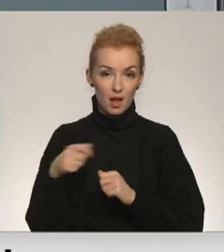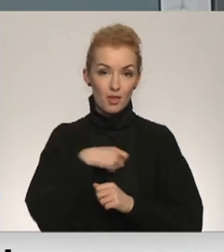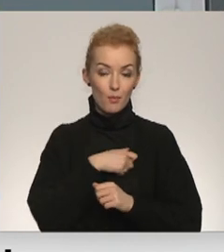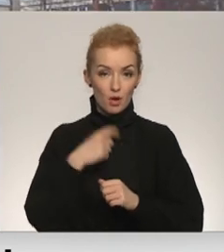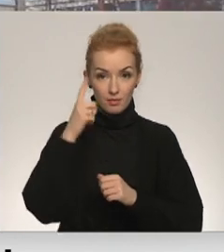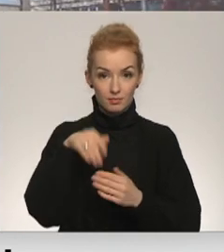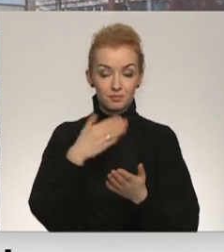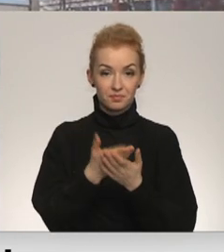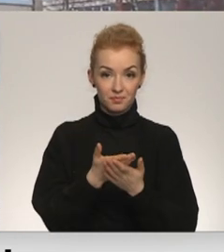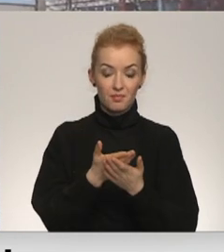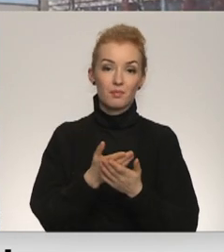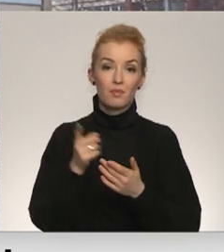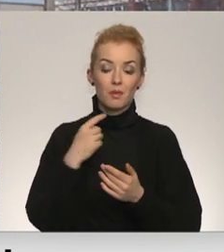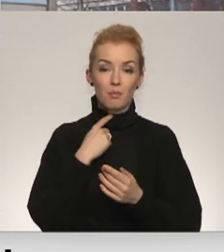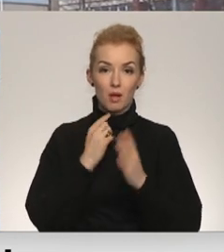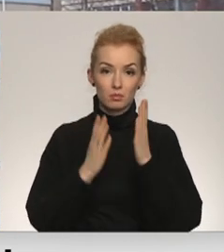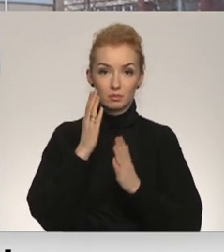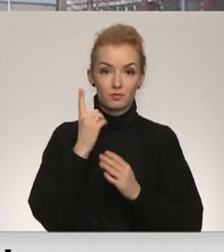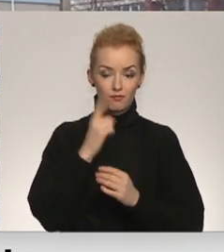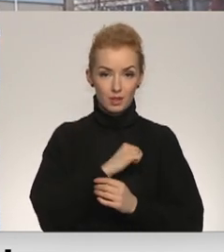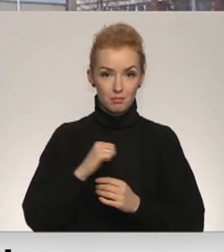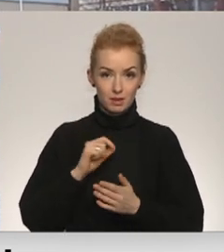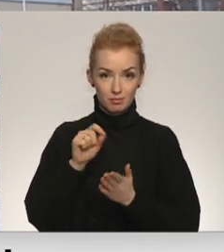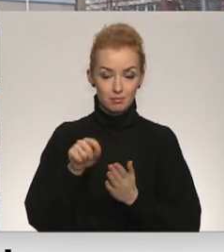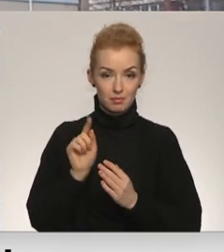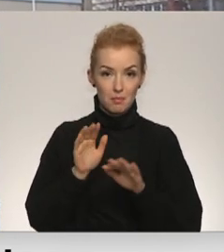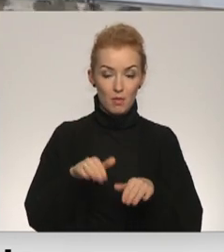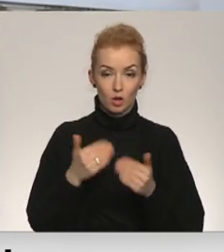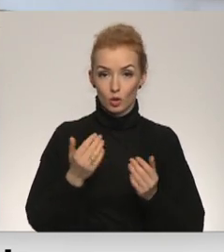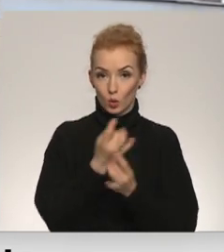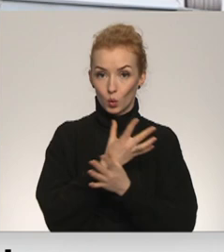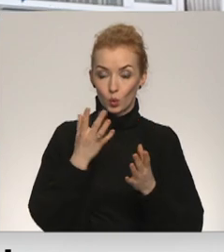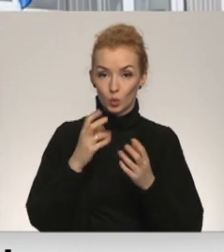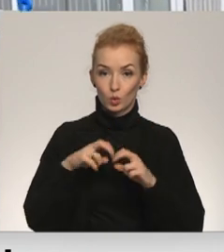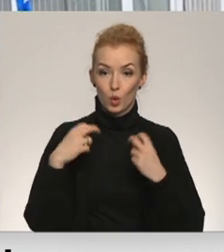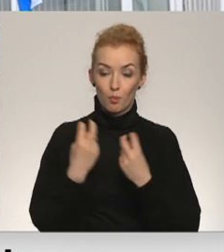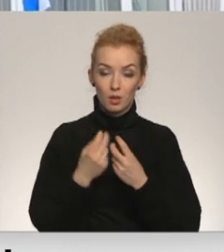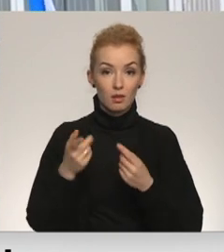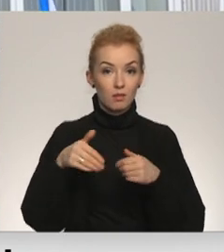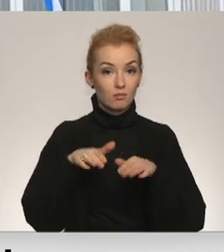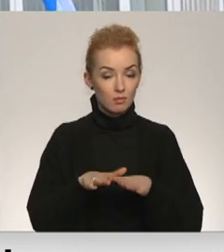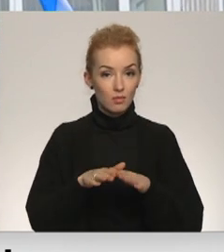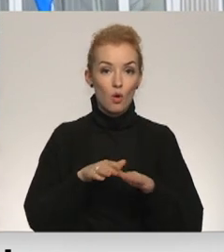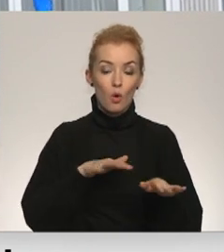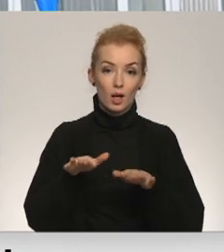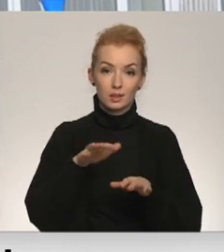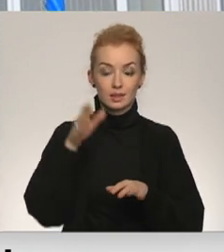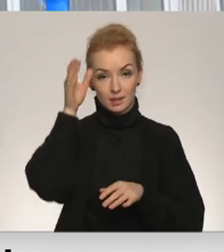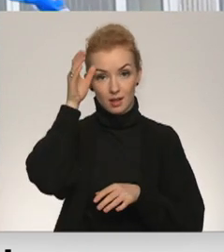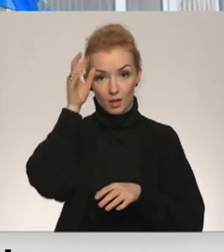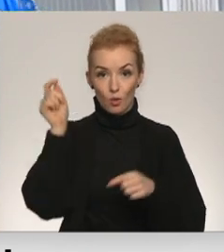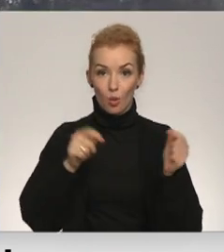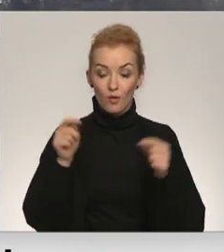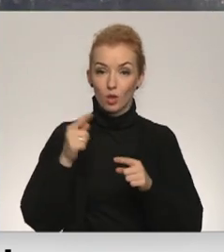vārdas vītrujumu domes deputāti balsojumu atbalstīja vien viņš pats. Šondēt Kultūras komiteja rosinājas jautājumu izlemt organizējo dzīnātnisko konferenci